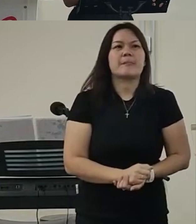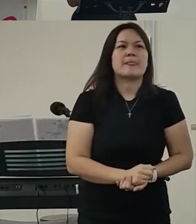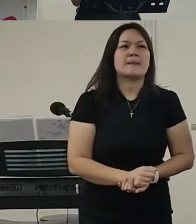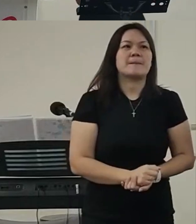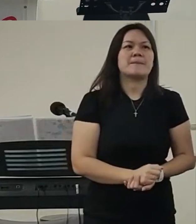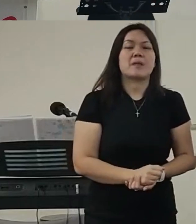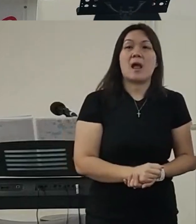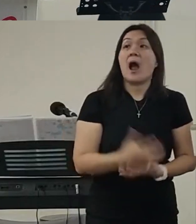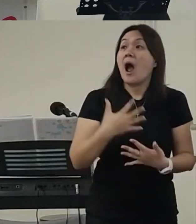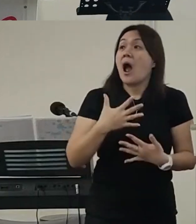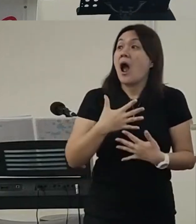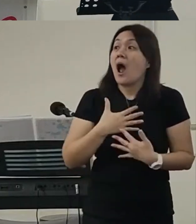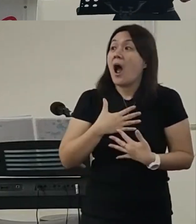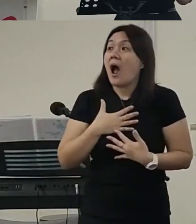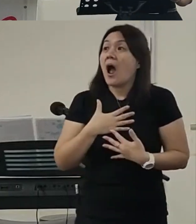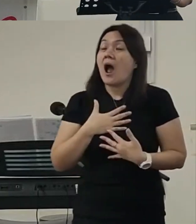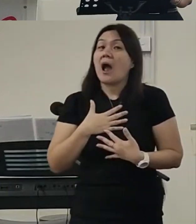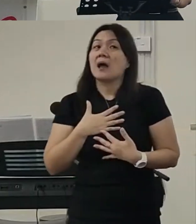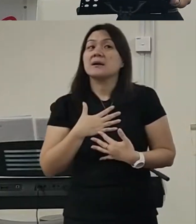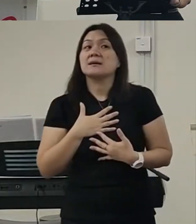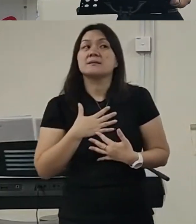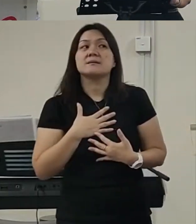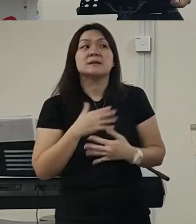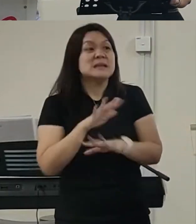你知道吗我其实没有办法安排这一些事